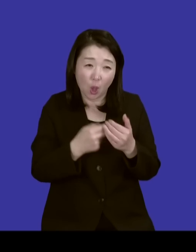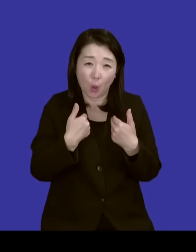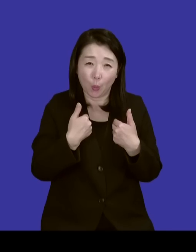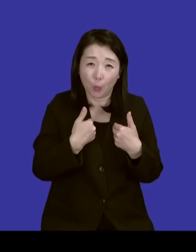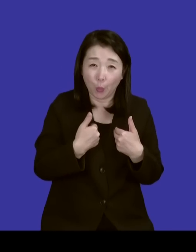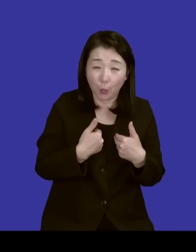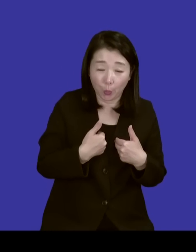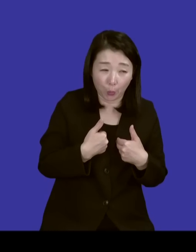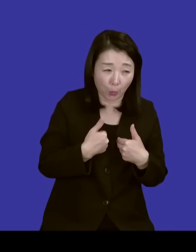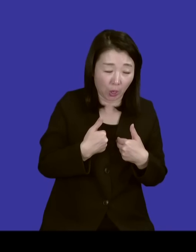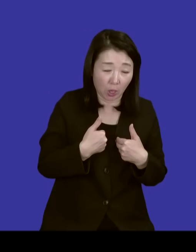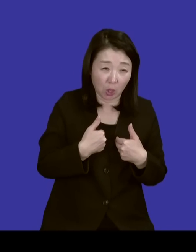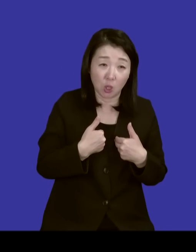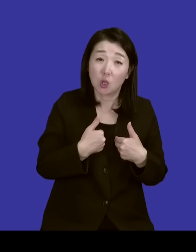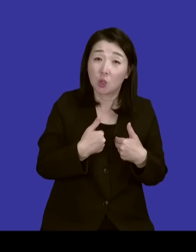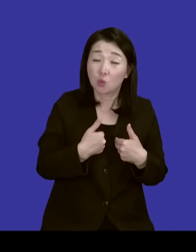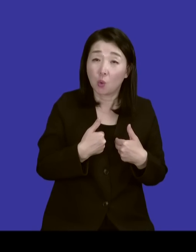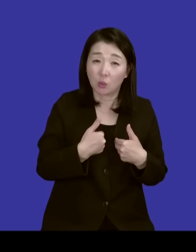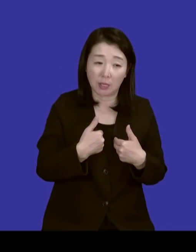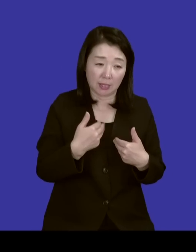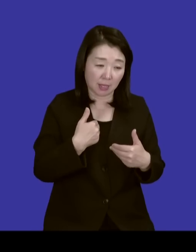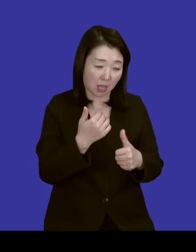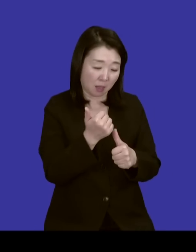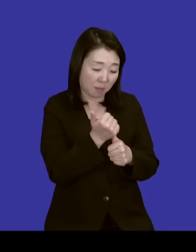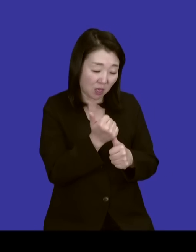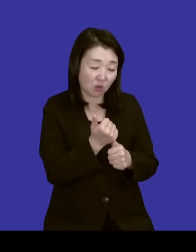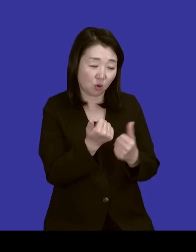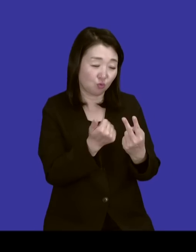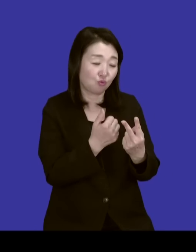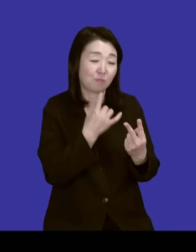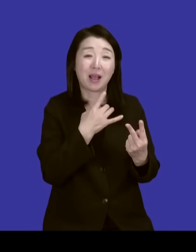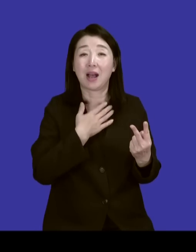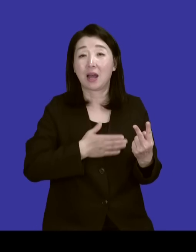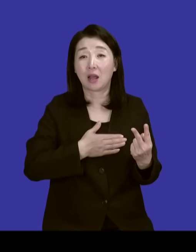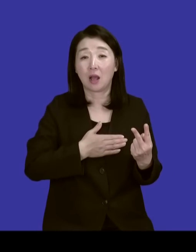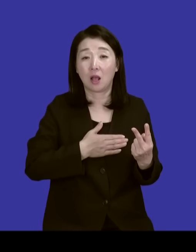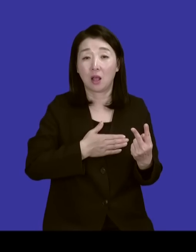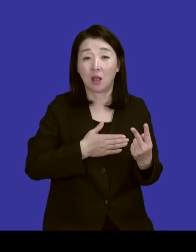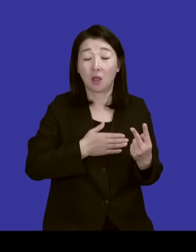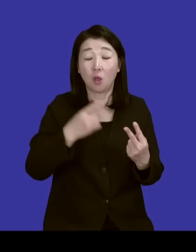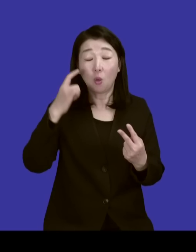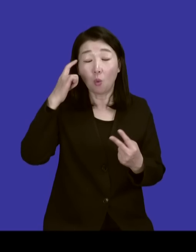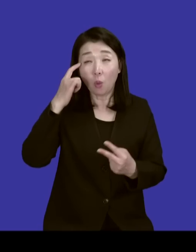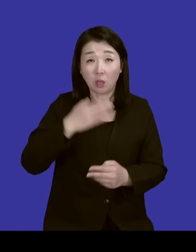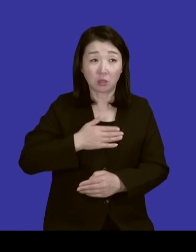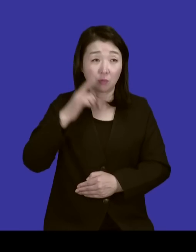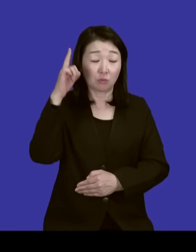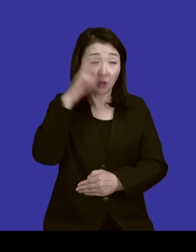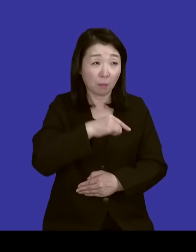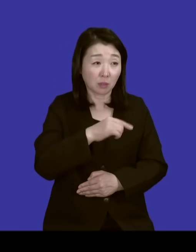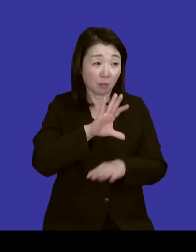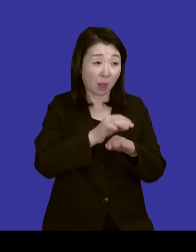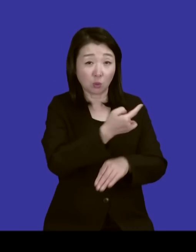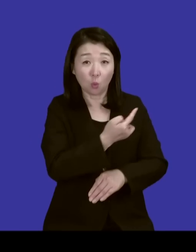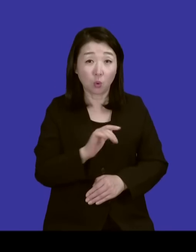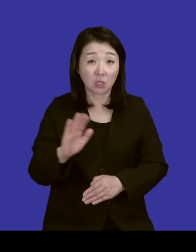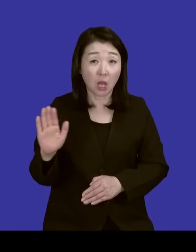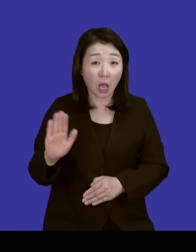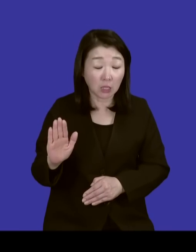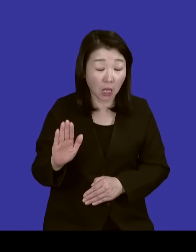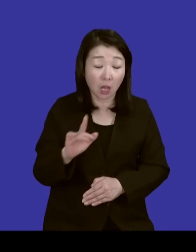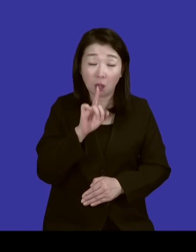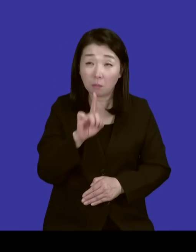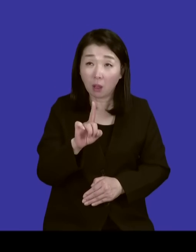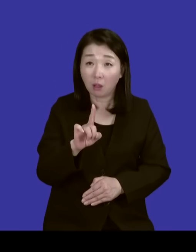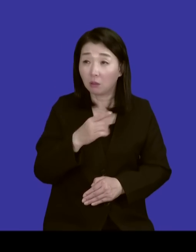저랑 제 매니저만 알고 그냥 어디 이렇게 좀 뭐 기분 나빠서 안 나간다 뭐 이런 식으로 하나도 기분